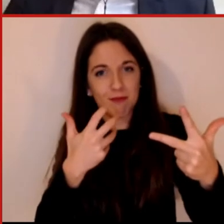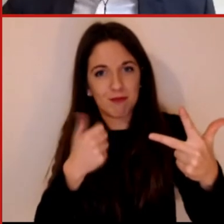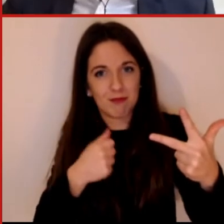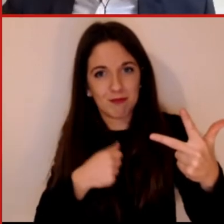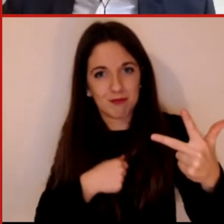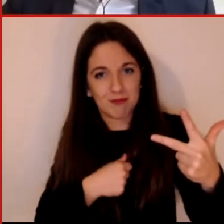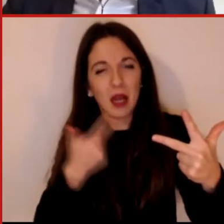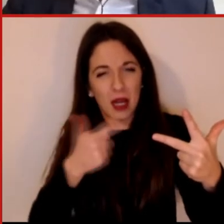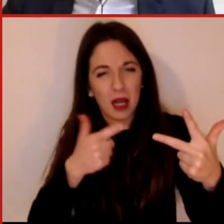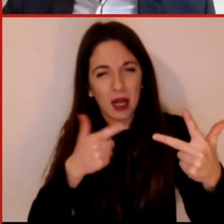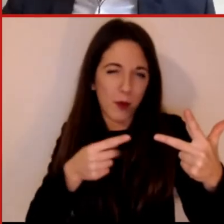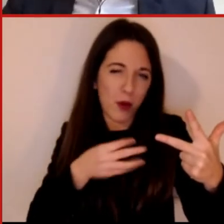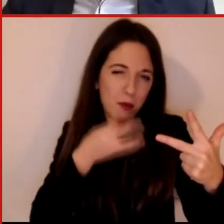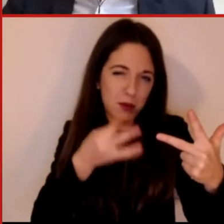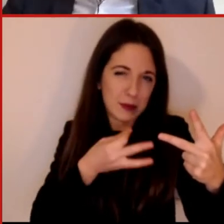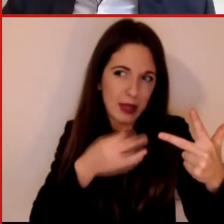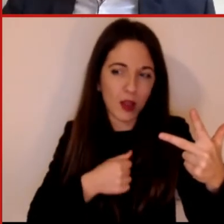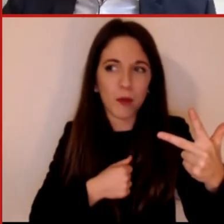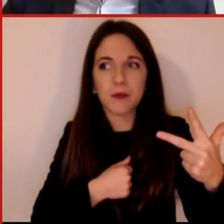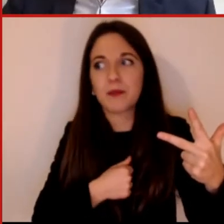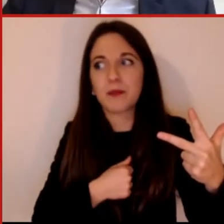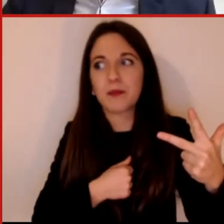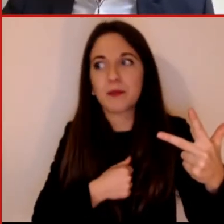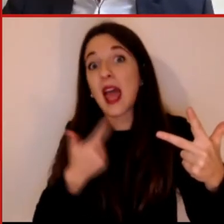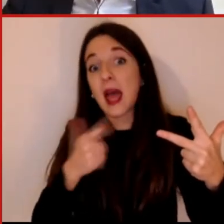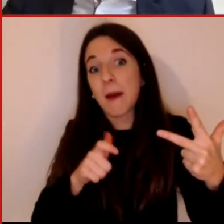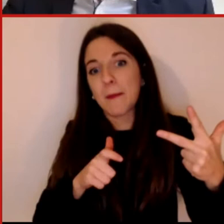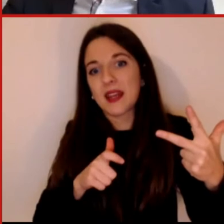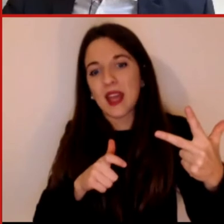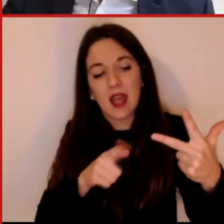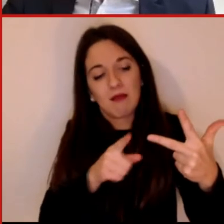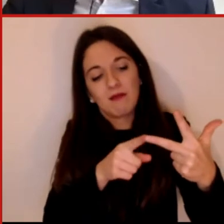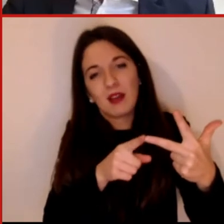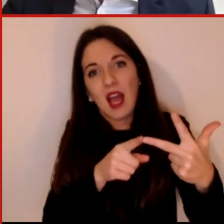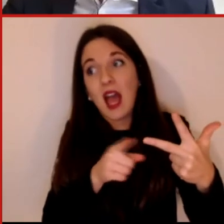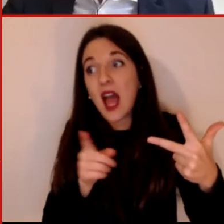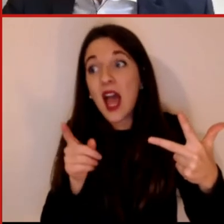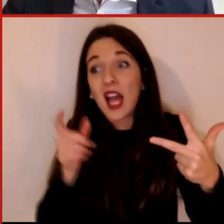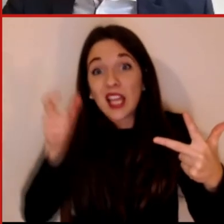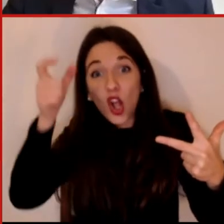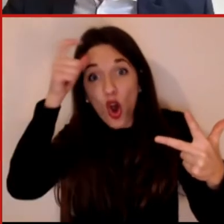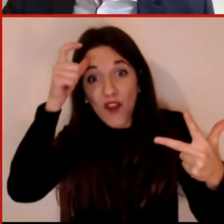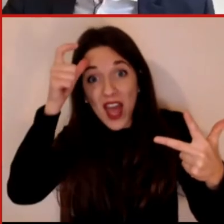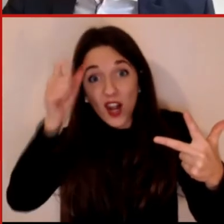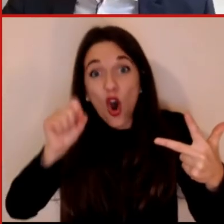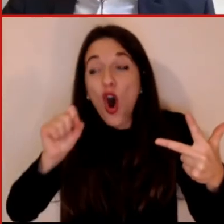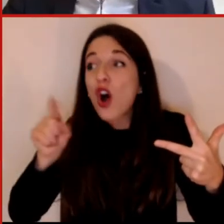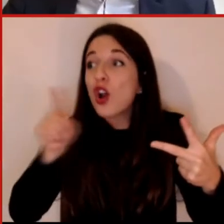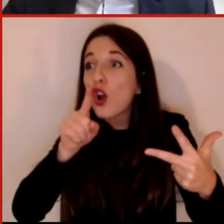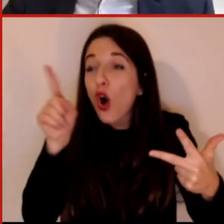poi una discussione, in realtà hanno agito solo in base ai dati, purtroppo non è una